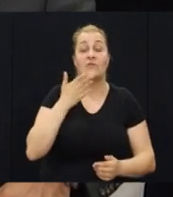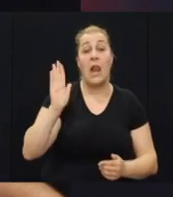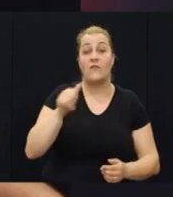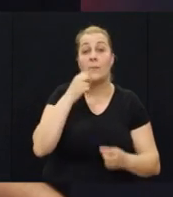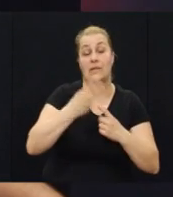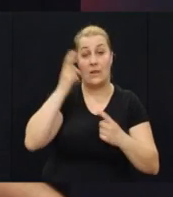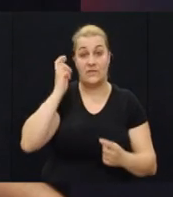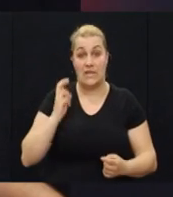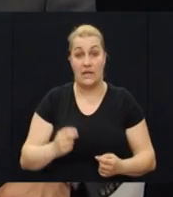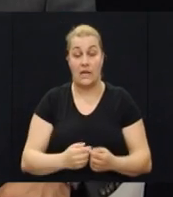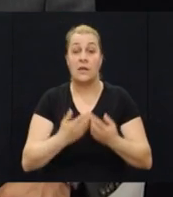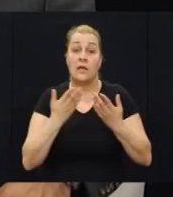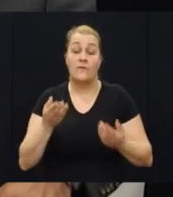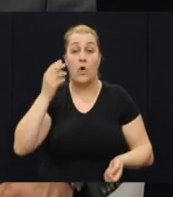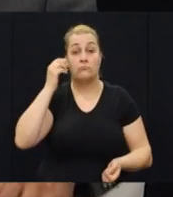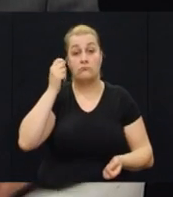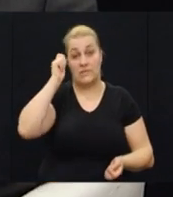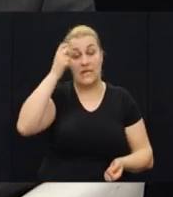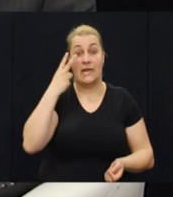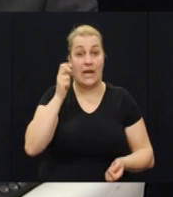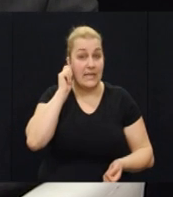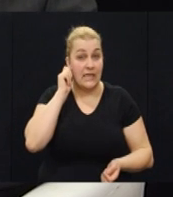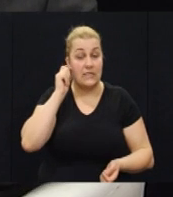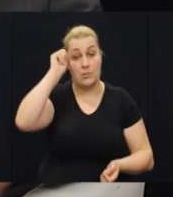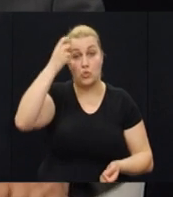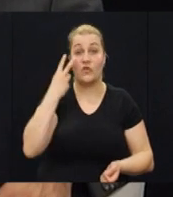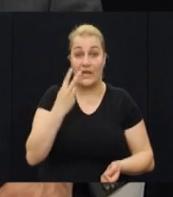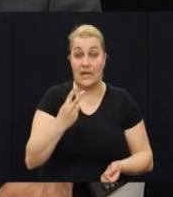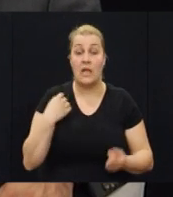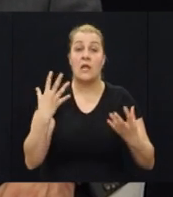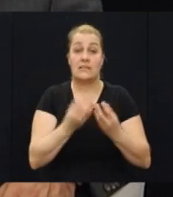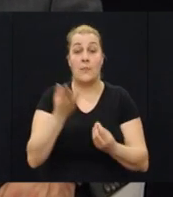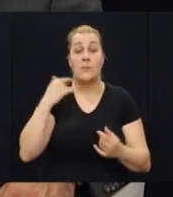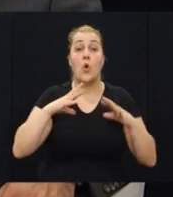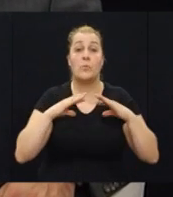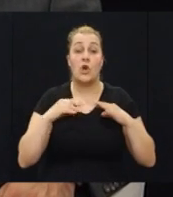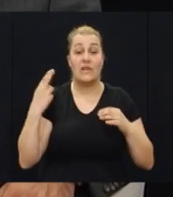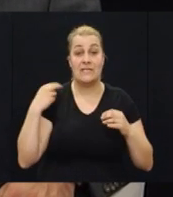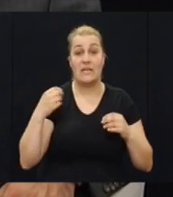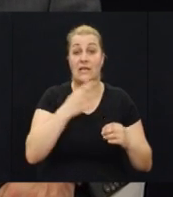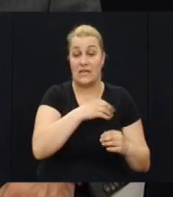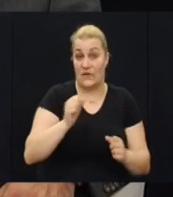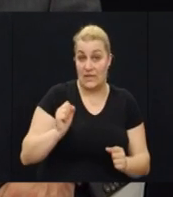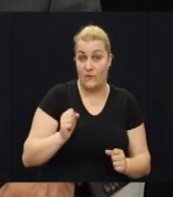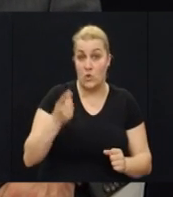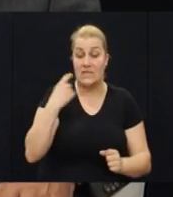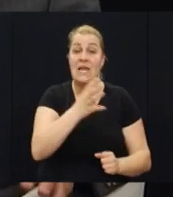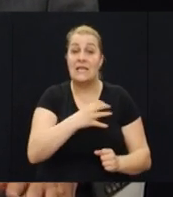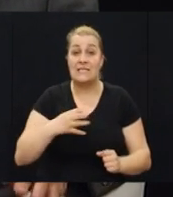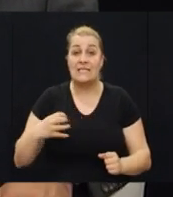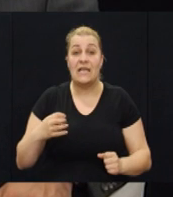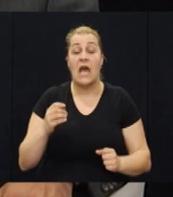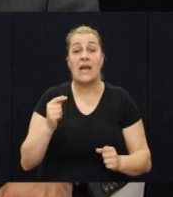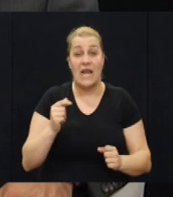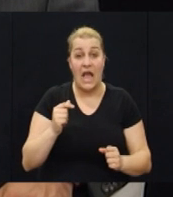i televizije Adran evo cijene gdjece poštovni gdjece bio je s nama umirovljeni satnik Hrvatske voljske iz postrojbe tiga